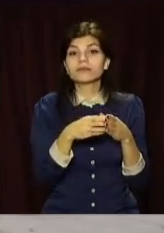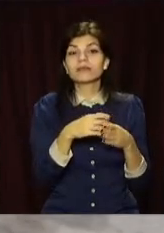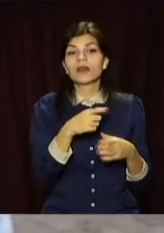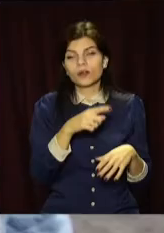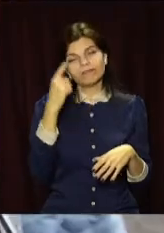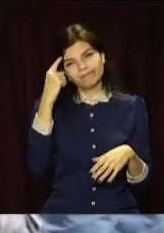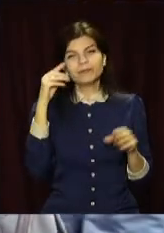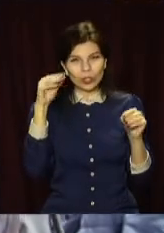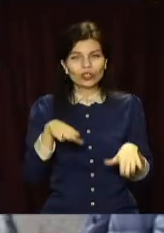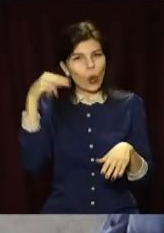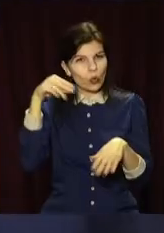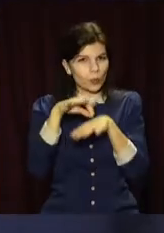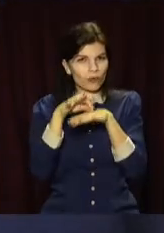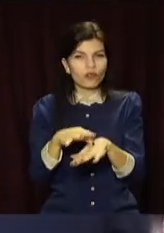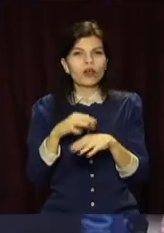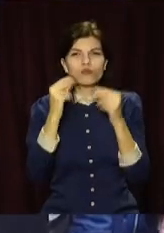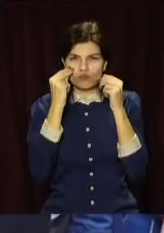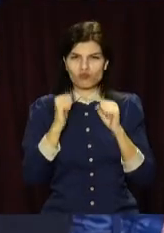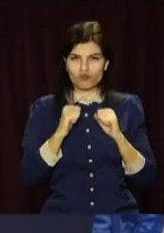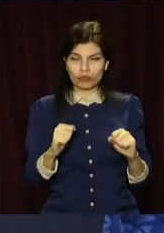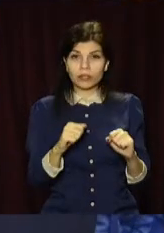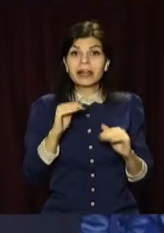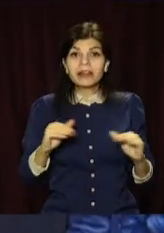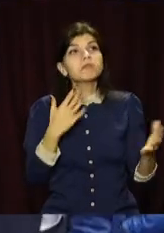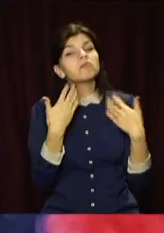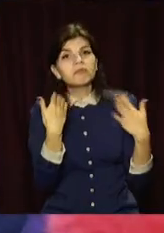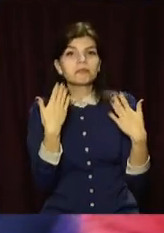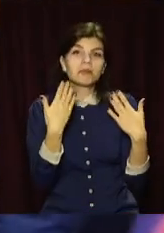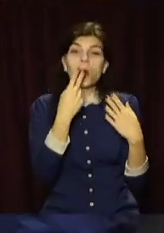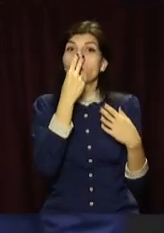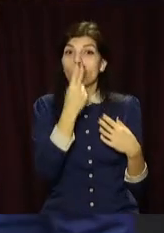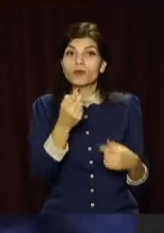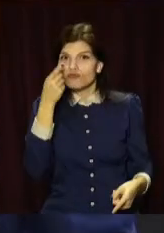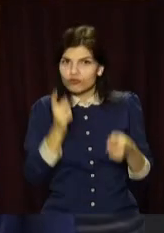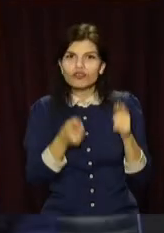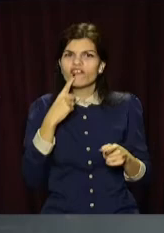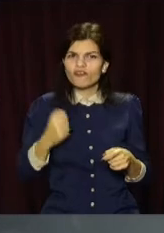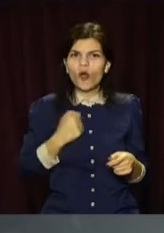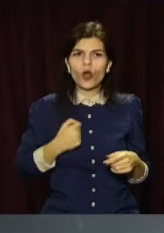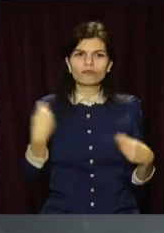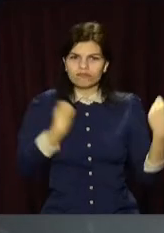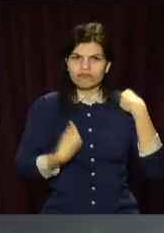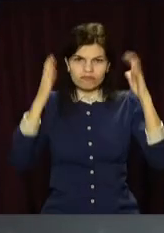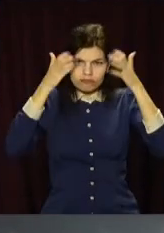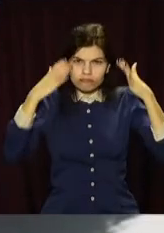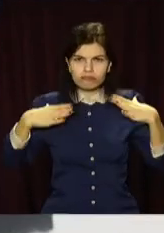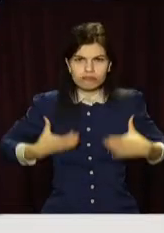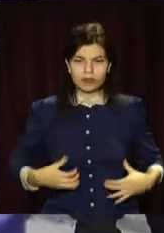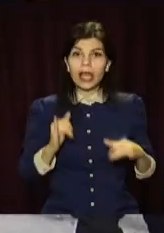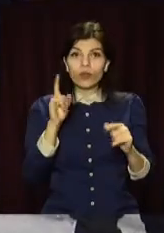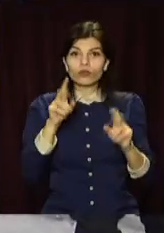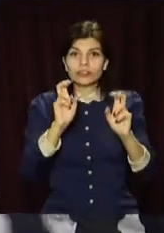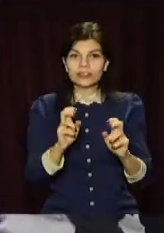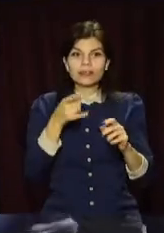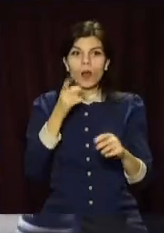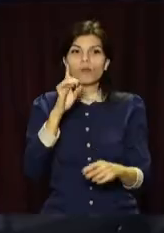провели урок мужності. Діти поспілкувалися з українськими захисниками, побачили справжню військову екіпіровку та навіть посиділи всередині